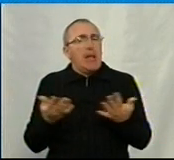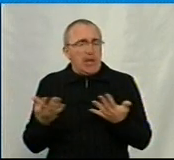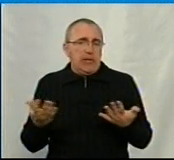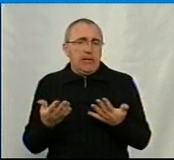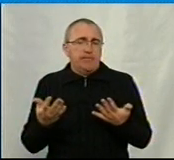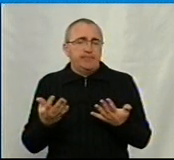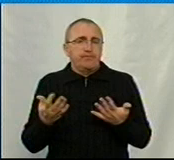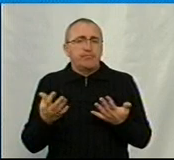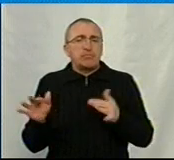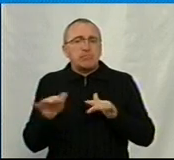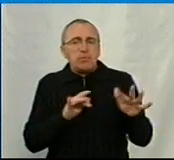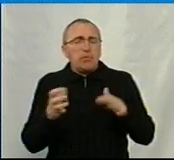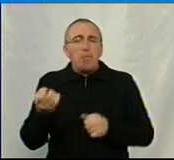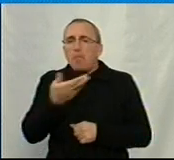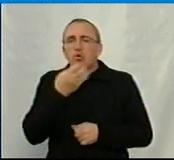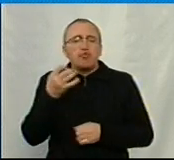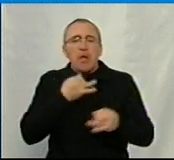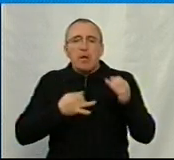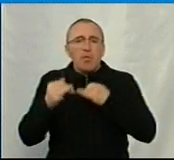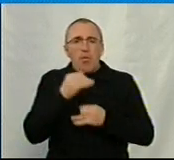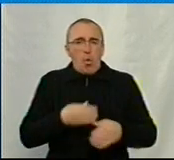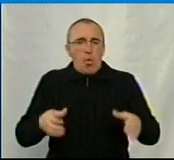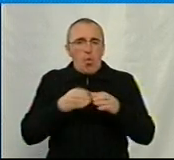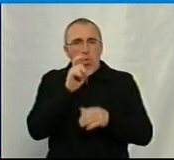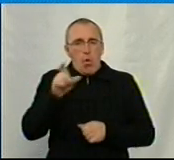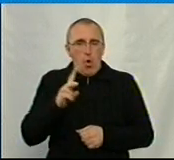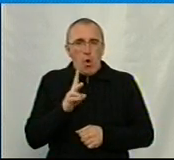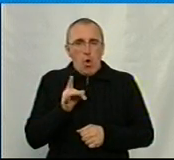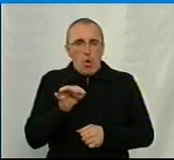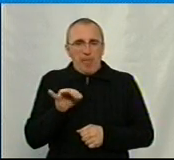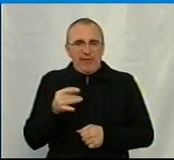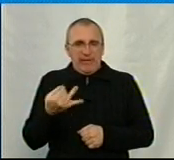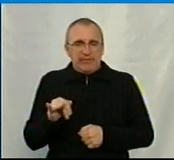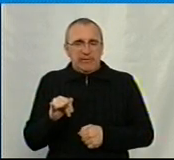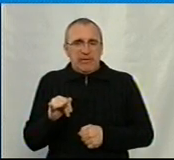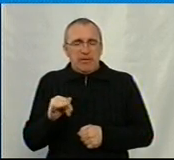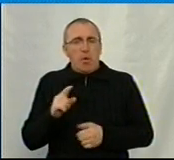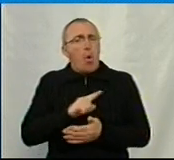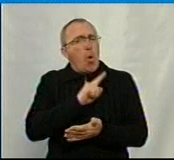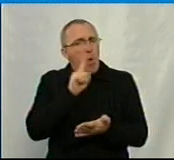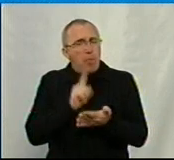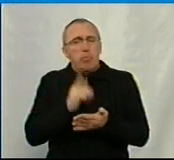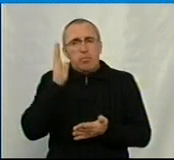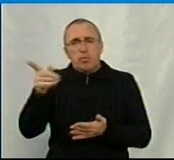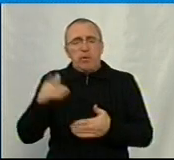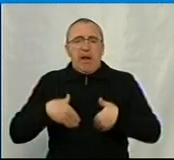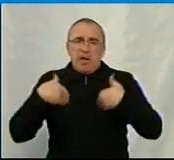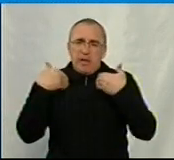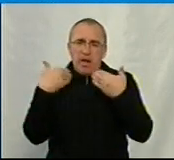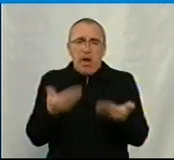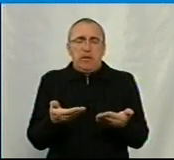Про які речі ми ще не говоримо в громаді, в Кропивницькій мається на увазі, але які ви обов'язково будете радити